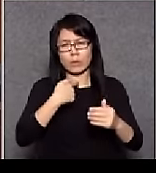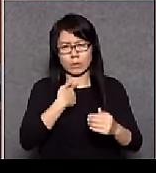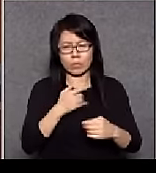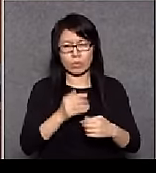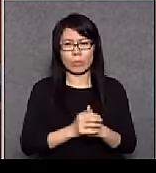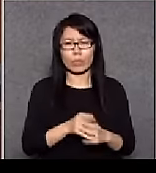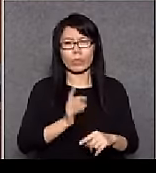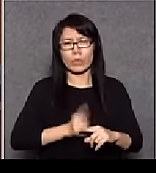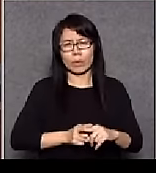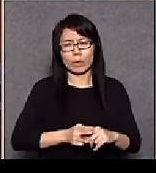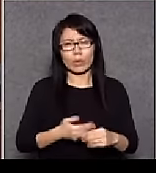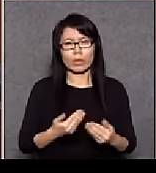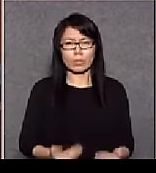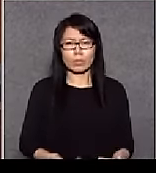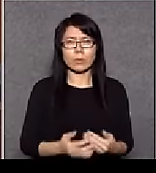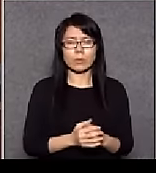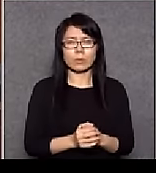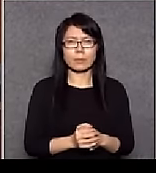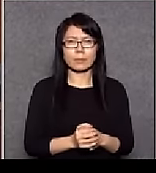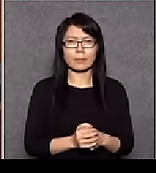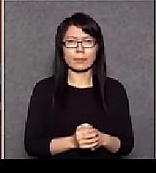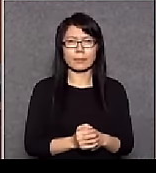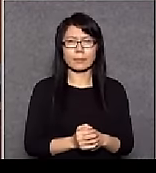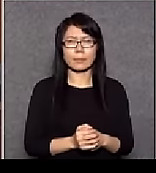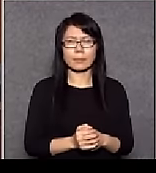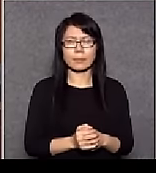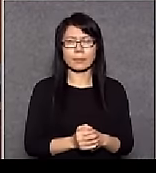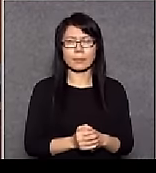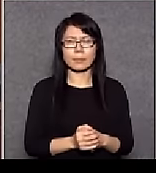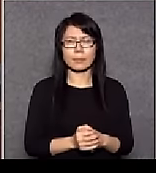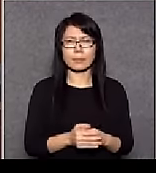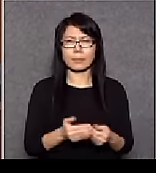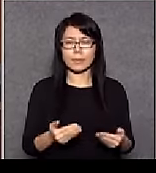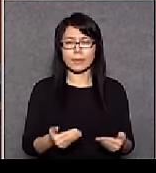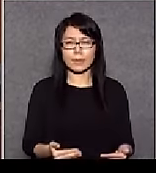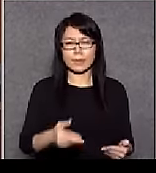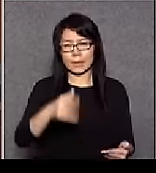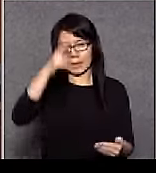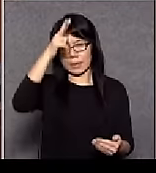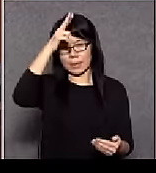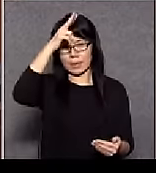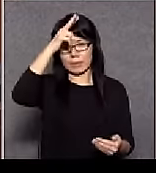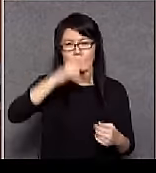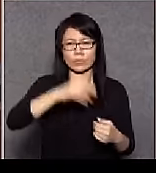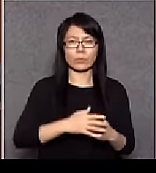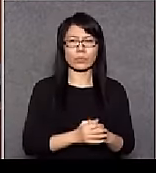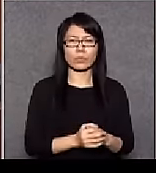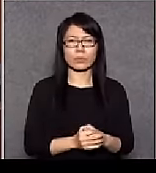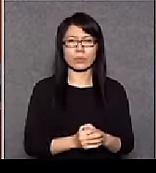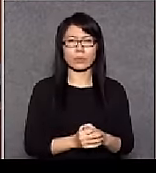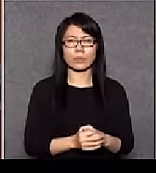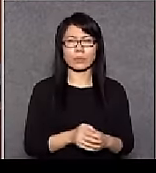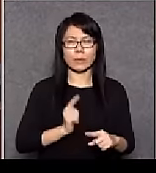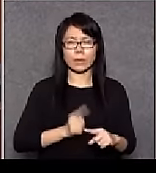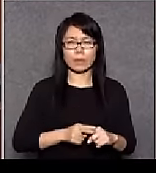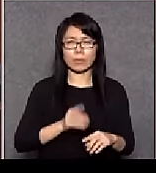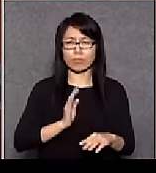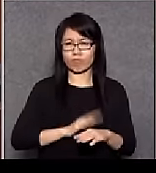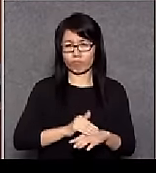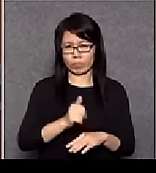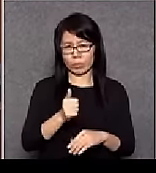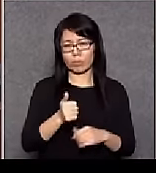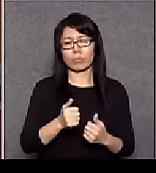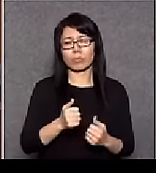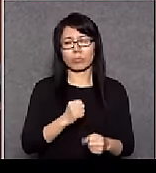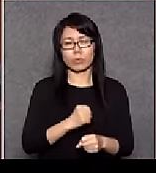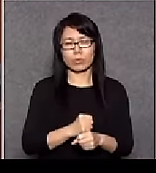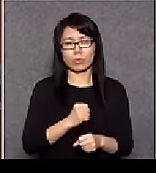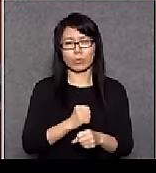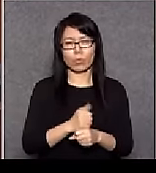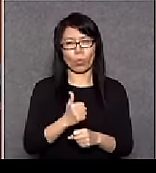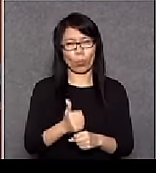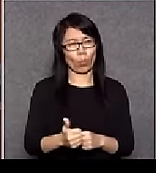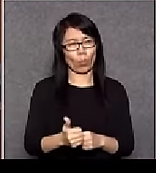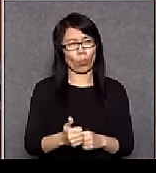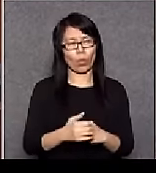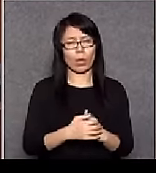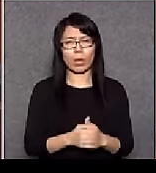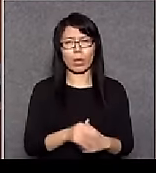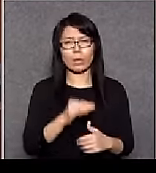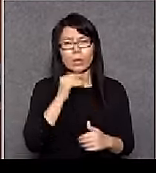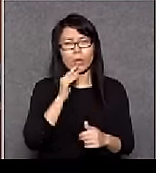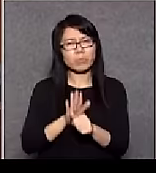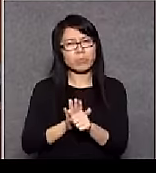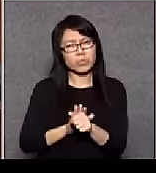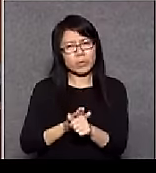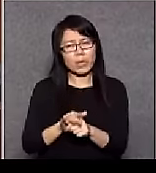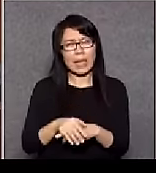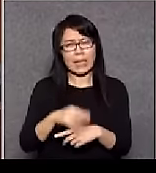珍惜這次現界政府呢這次的得證如果我們不珍惜他他經常都